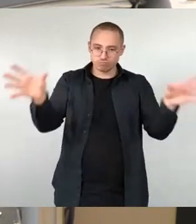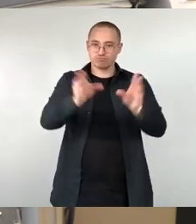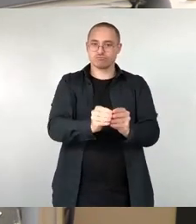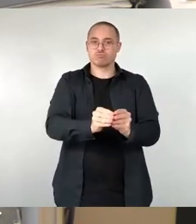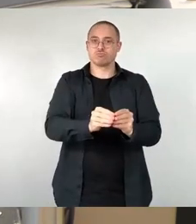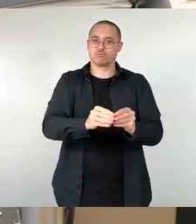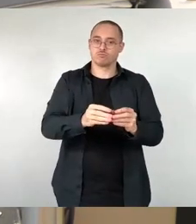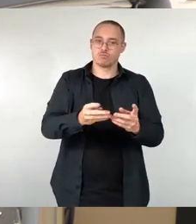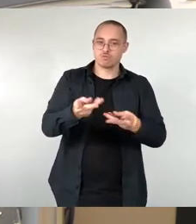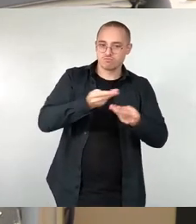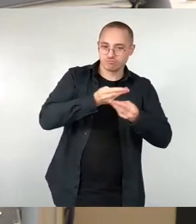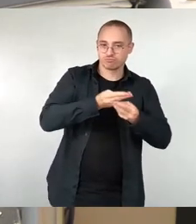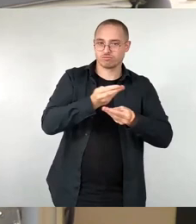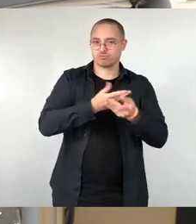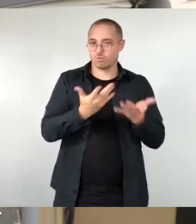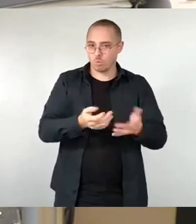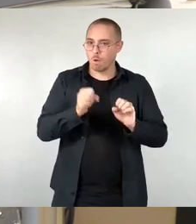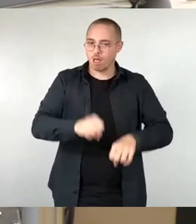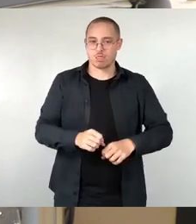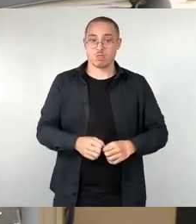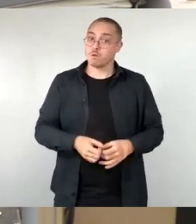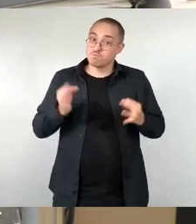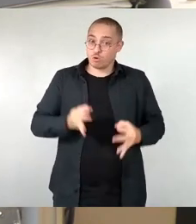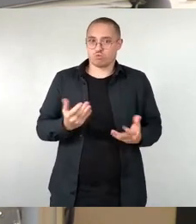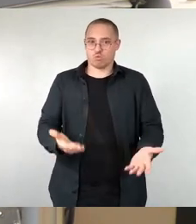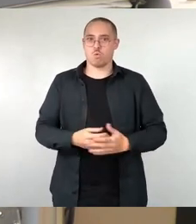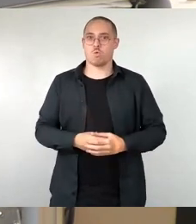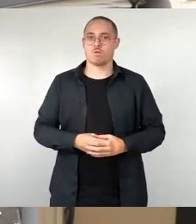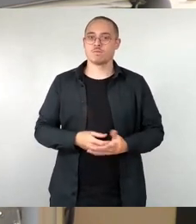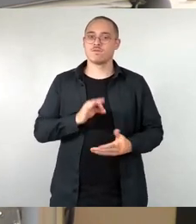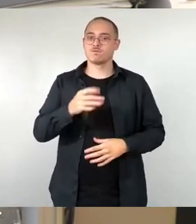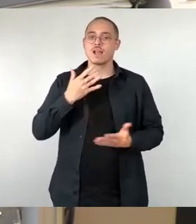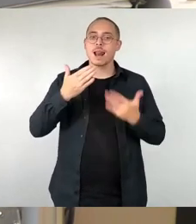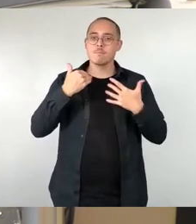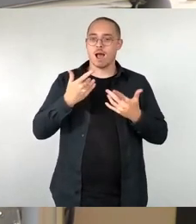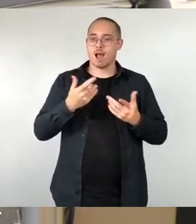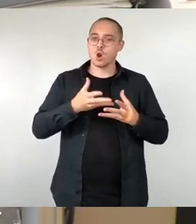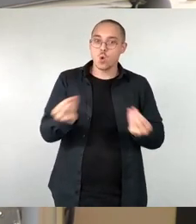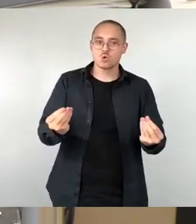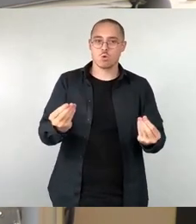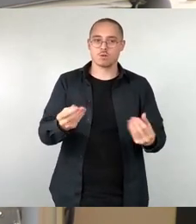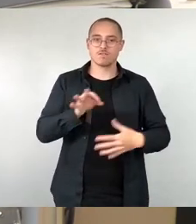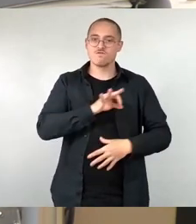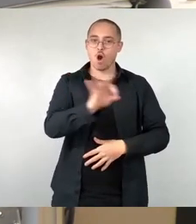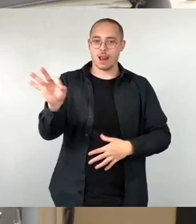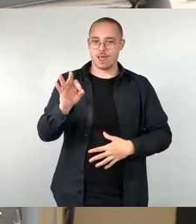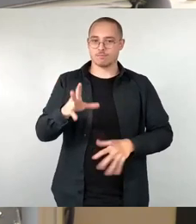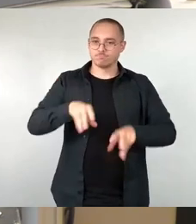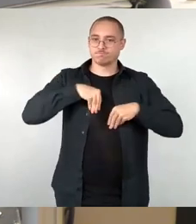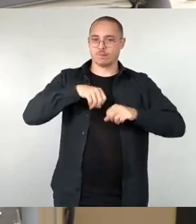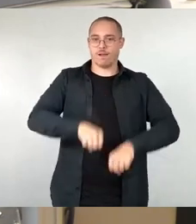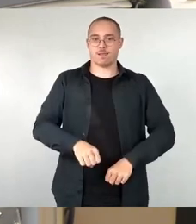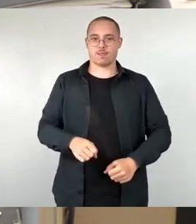gerechten Klimaschutz zu erreichen, der auf Akzeptanz in der Gesellschaft stößt. Aber in Bezug auf den Aspekt der